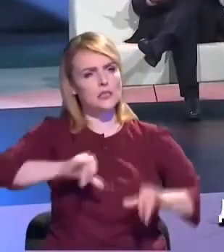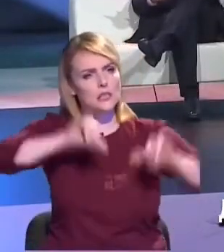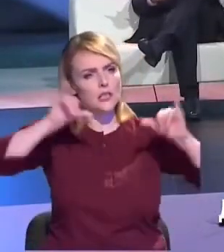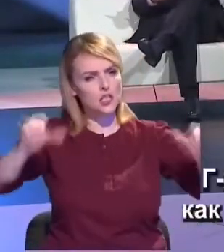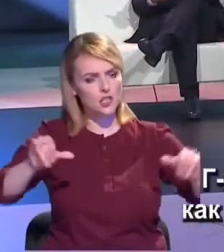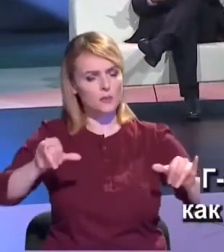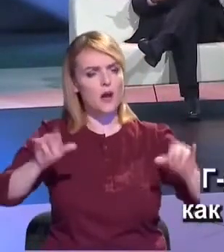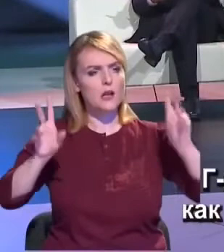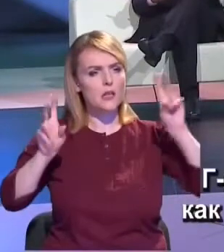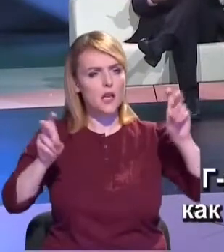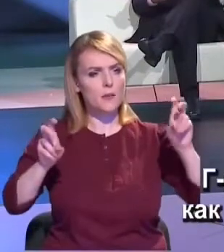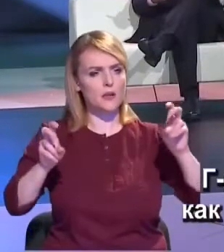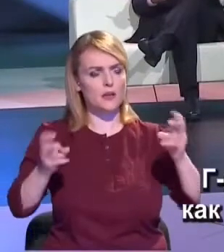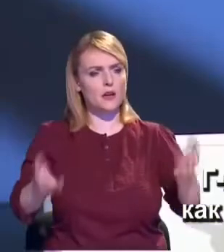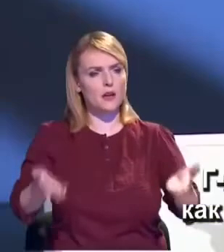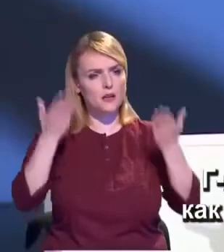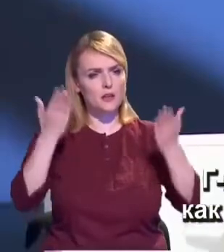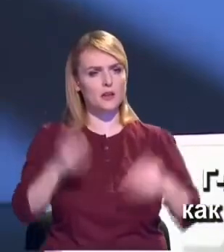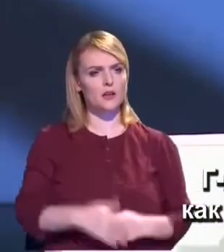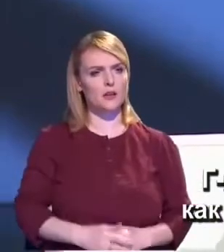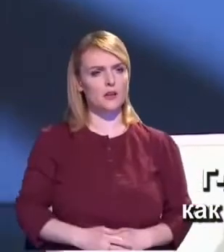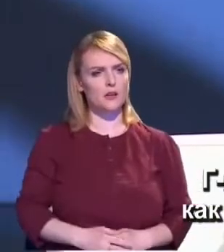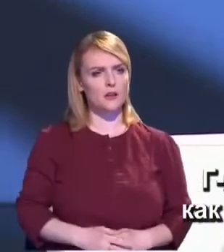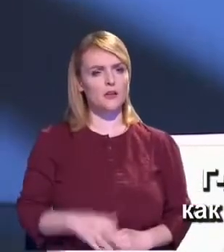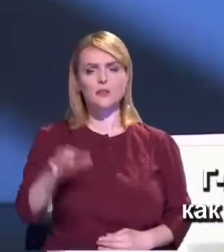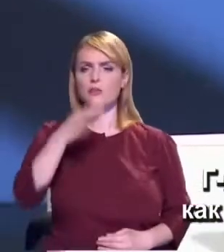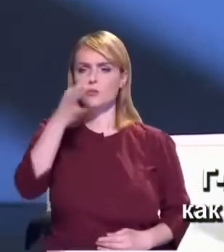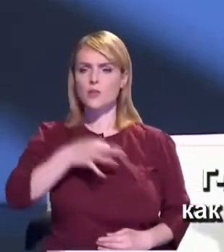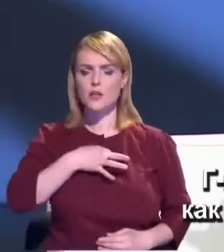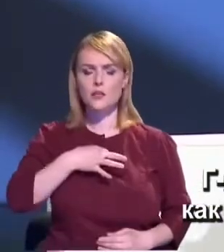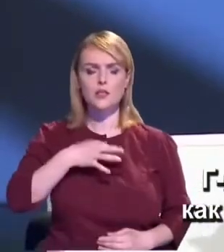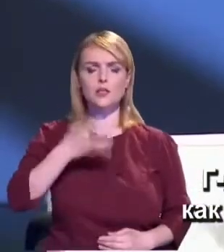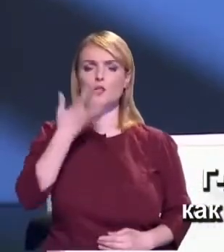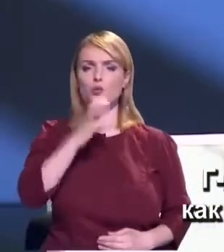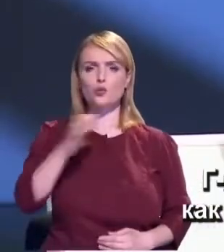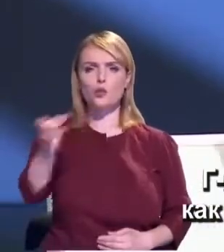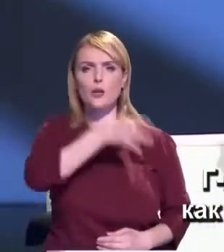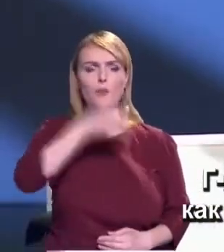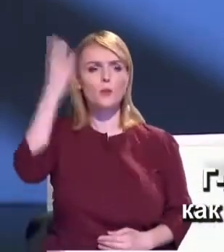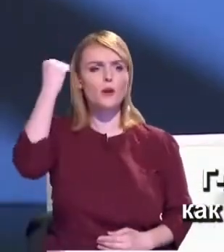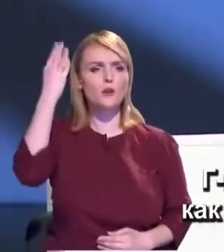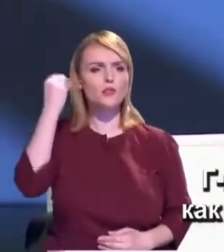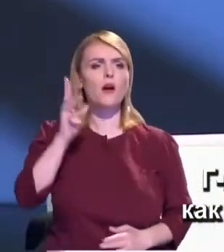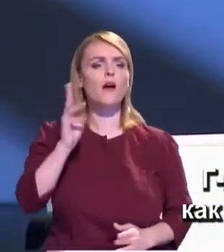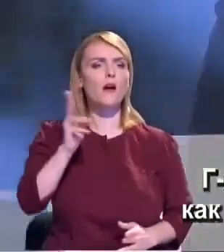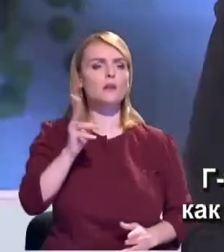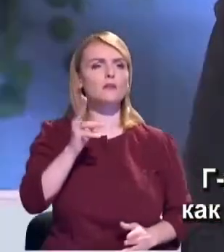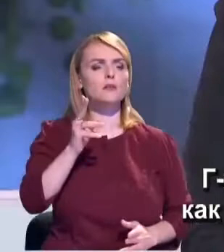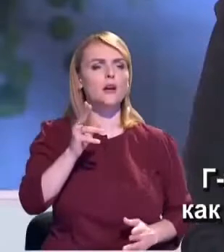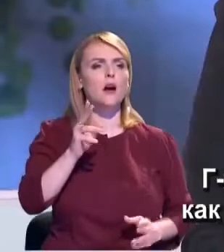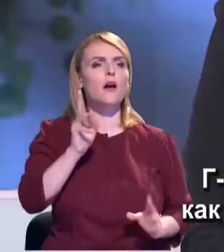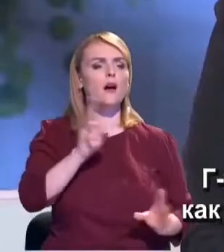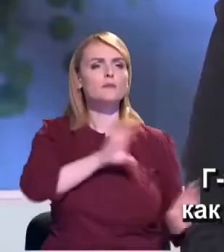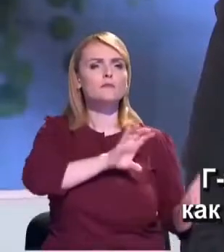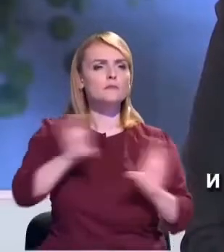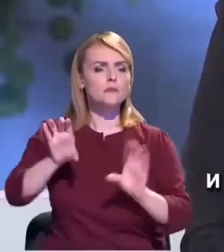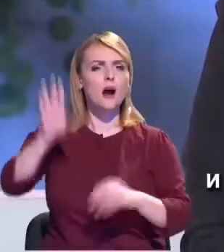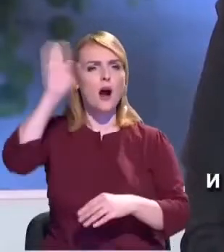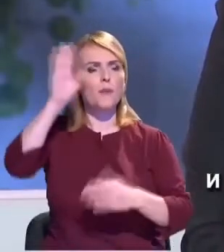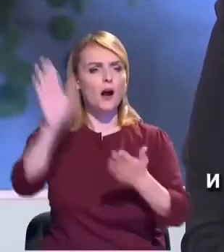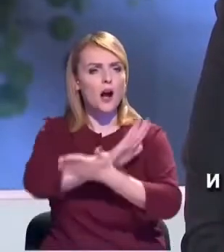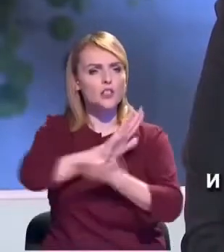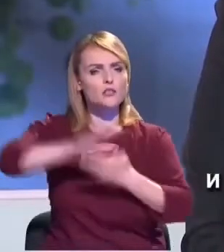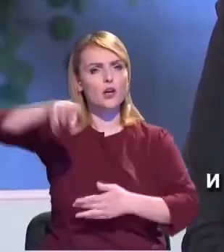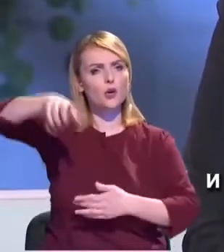de subiect. Doamna Maria Culeșov, în regiunea de sud a țării, cum stăm de fapt la capitol asigurării cetățenilor cu apă potabilă la robinete